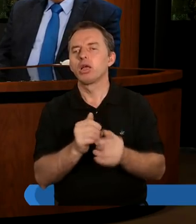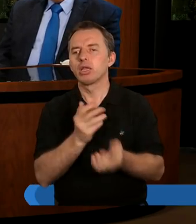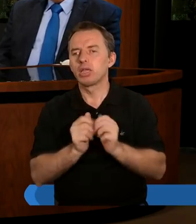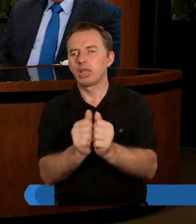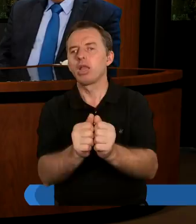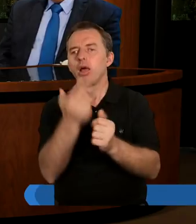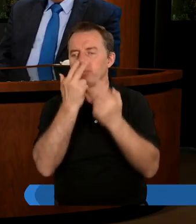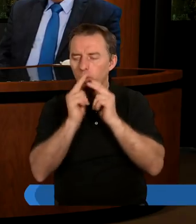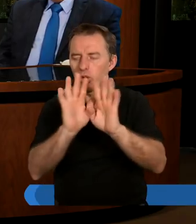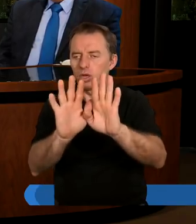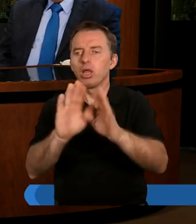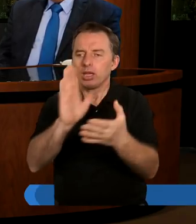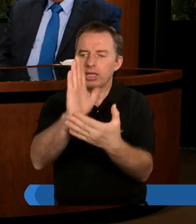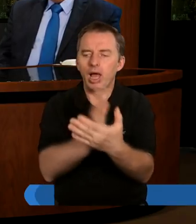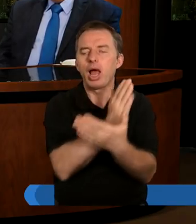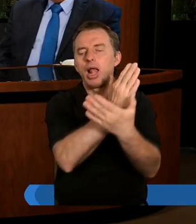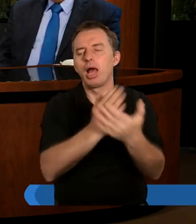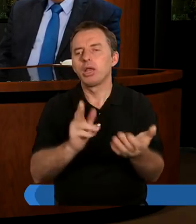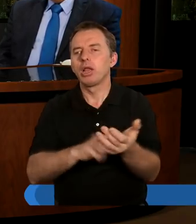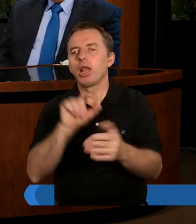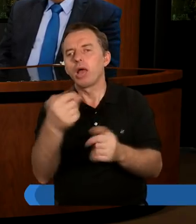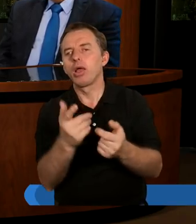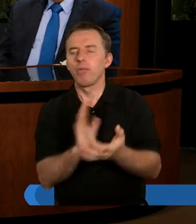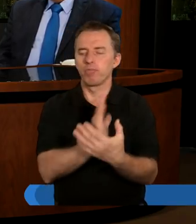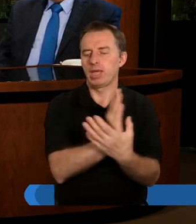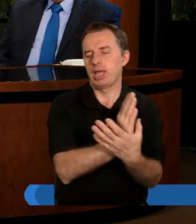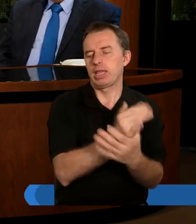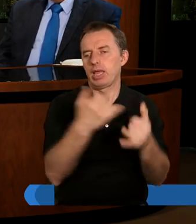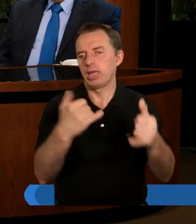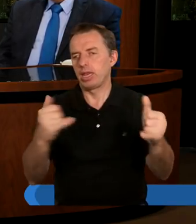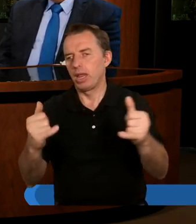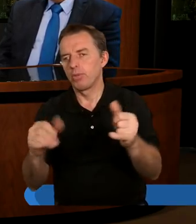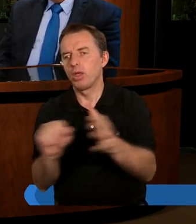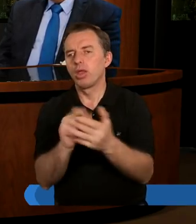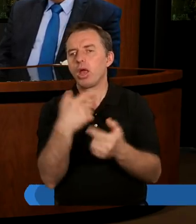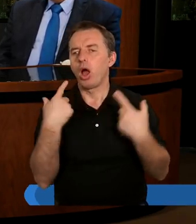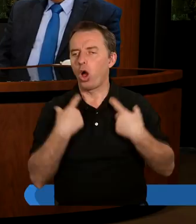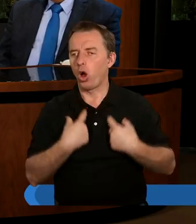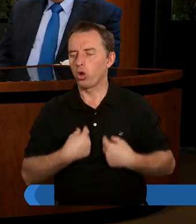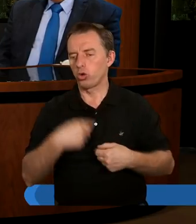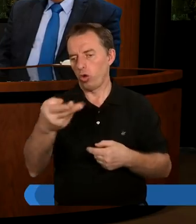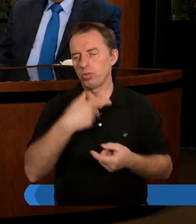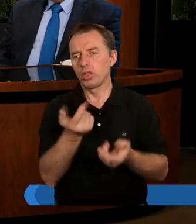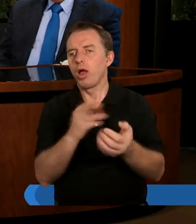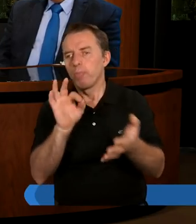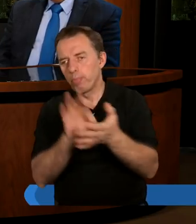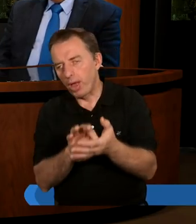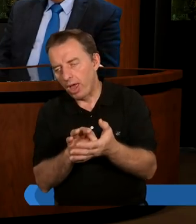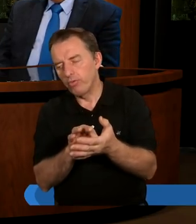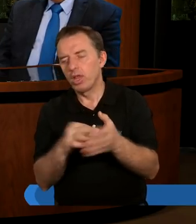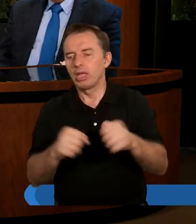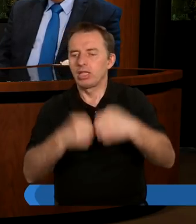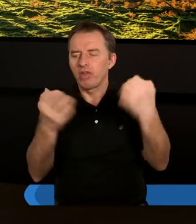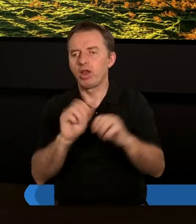dlatego, że ona pokazuje, że jeżeli zależy tobie na tym, aby między innymi doszło, między innymi osobami doszło do odnowienia